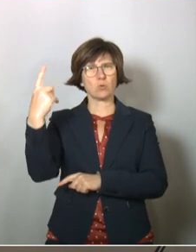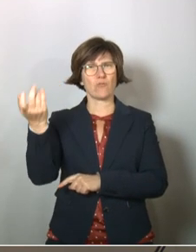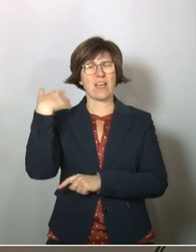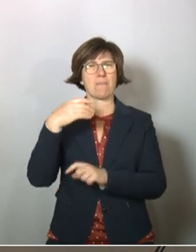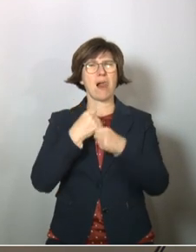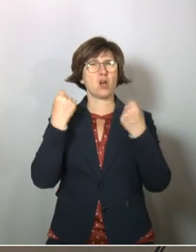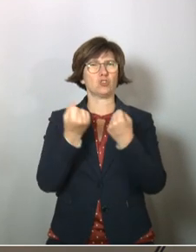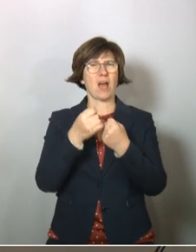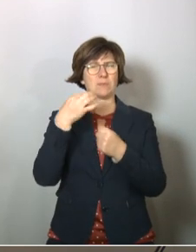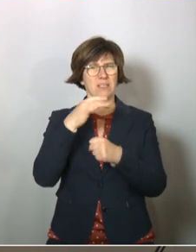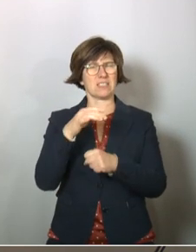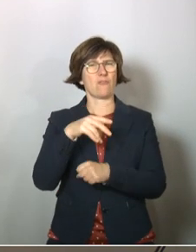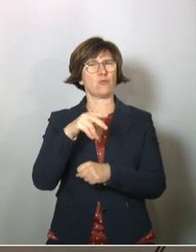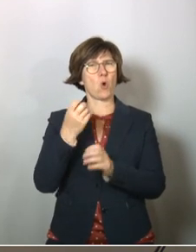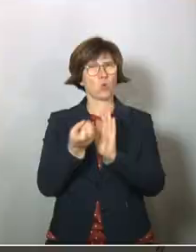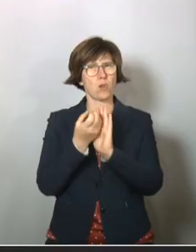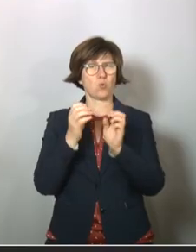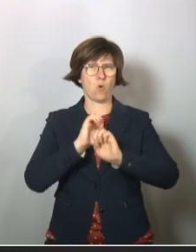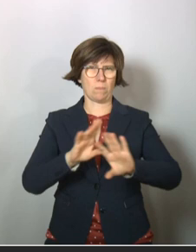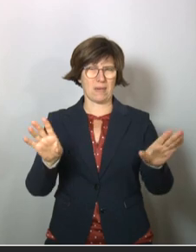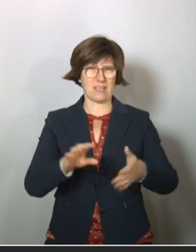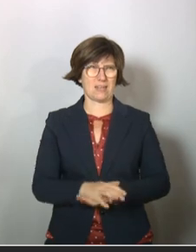Staatsminister für Kultur und Medien.